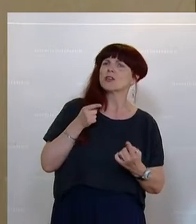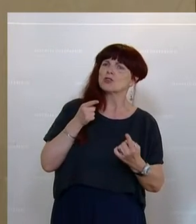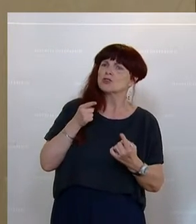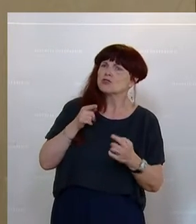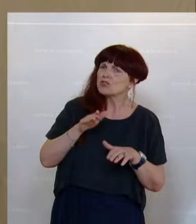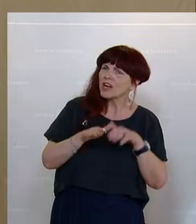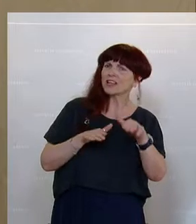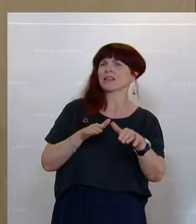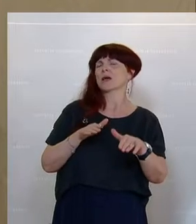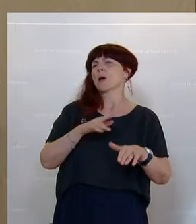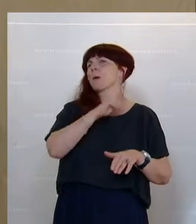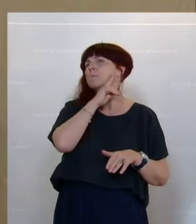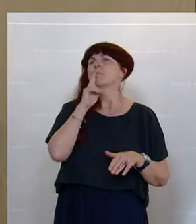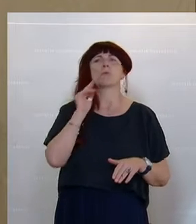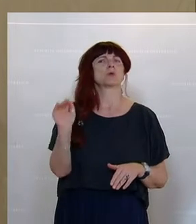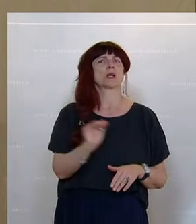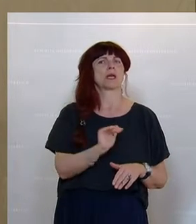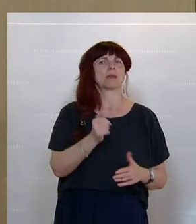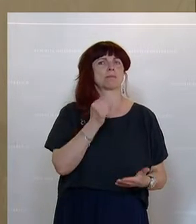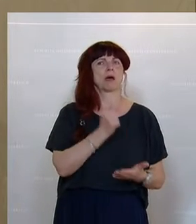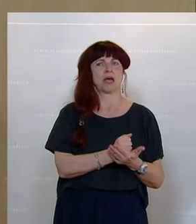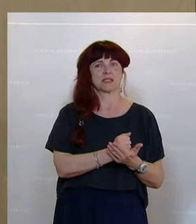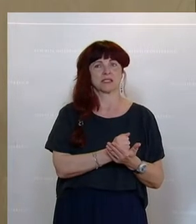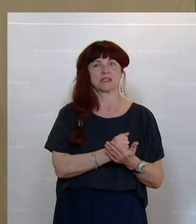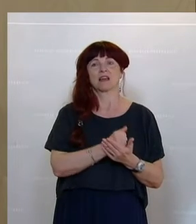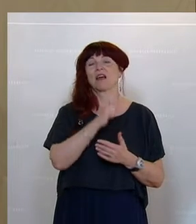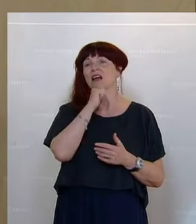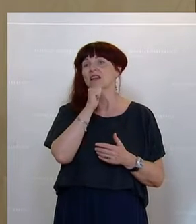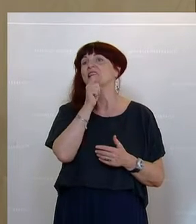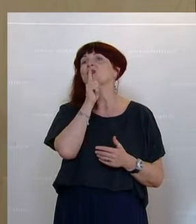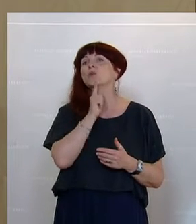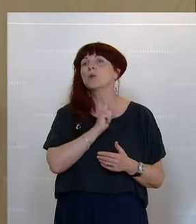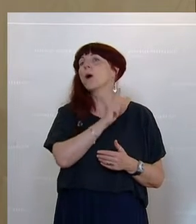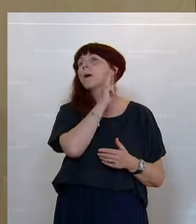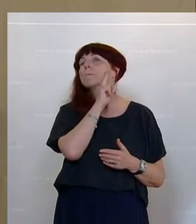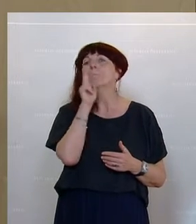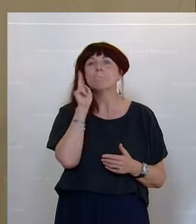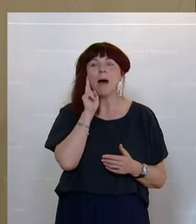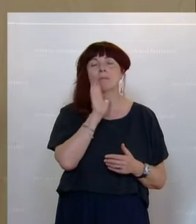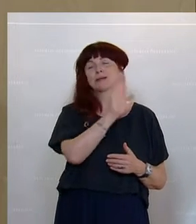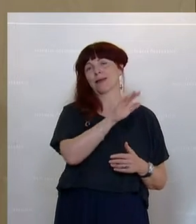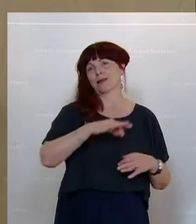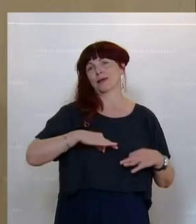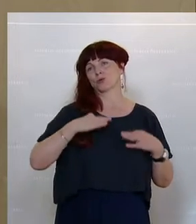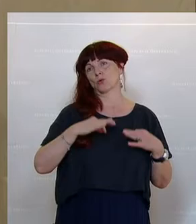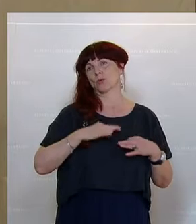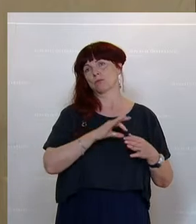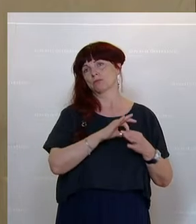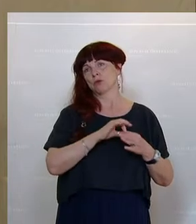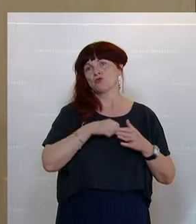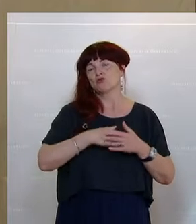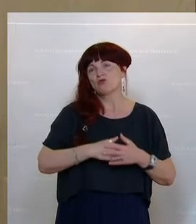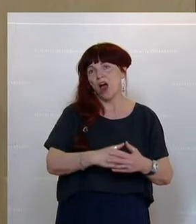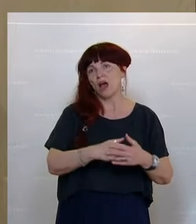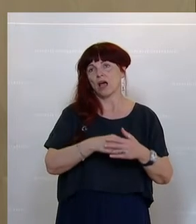Mutter-Kind-Pass ja nicht nur die Gesundheit der Mutter während der Schwangerschaft und rund um die Geburt sozusagen im